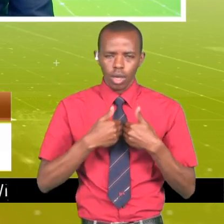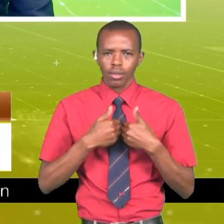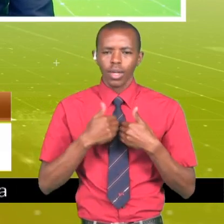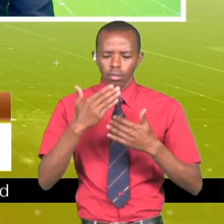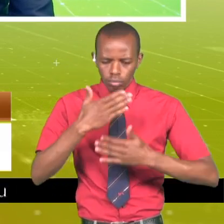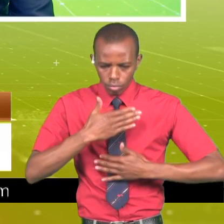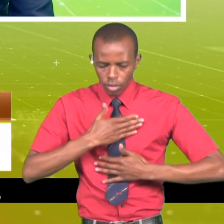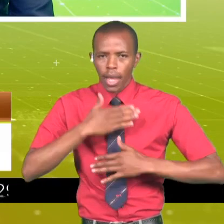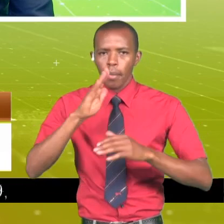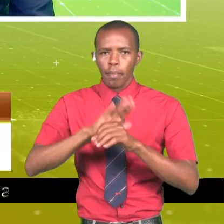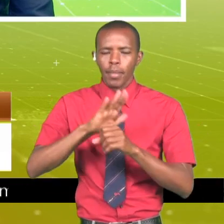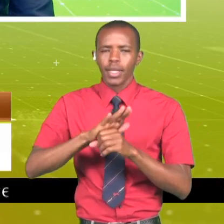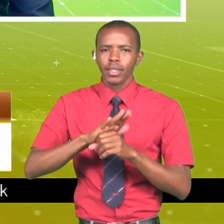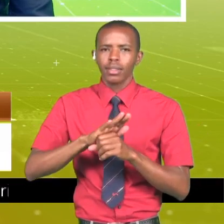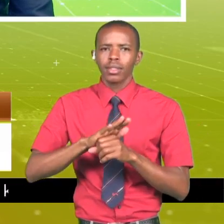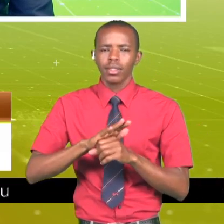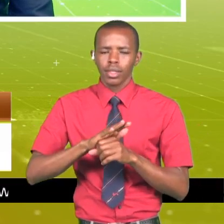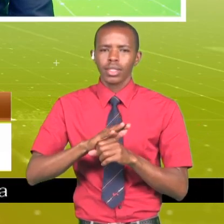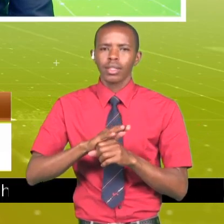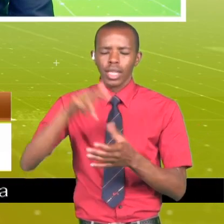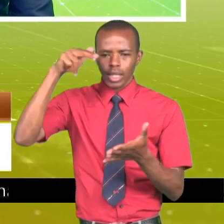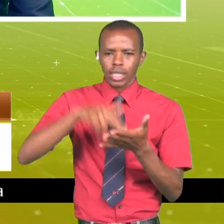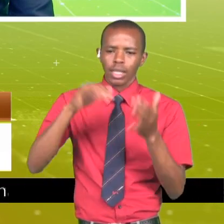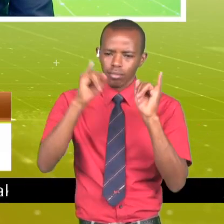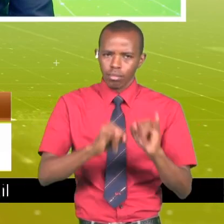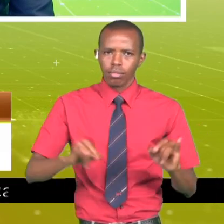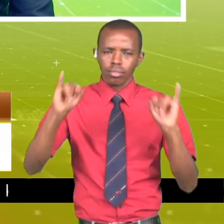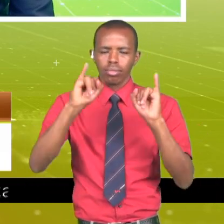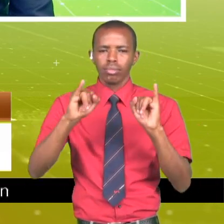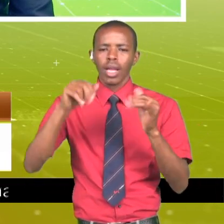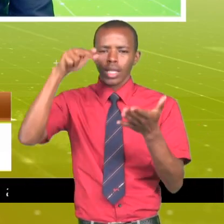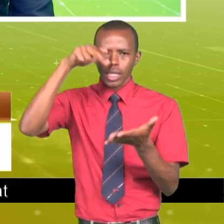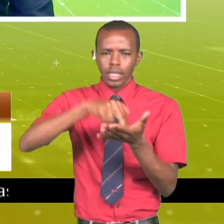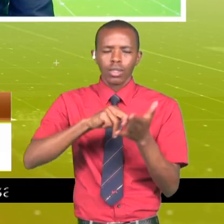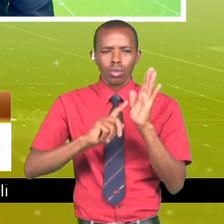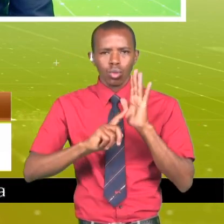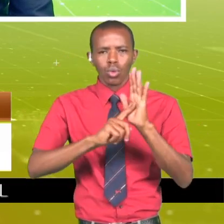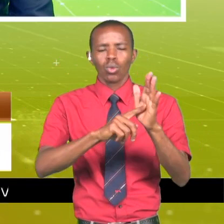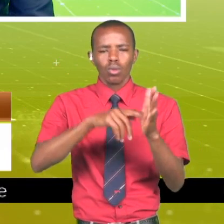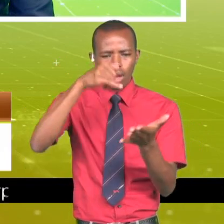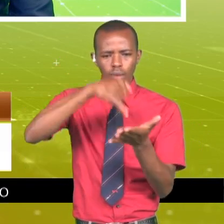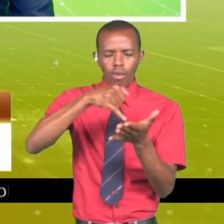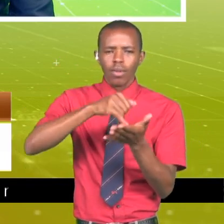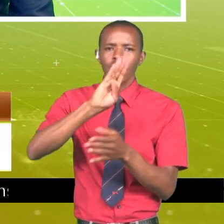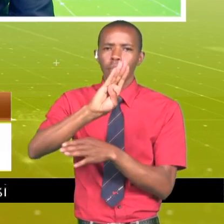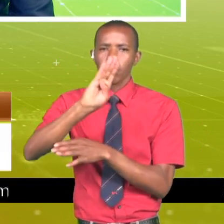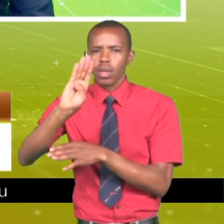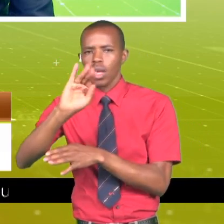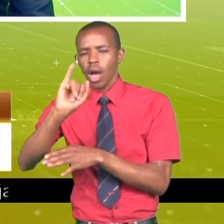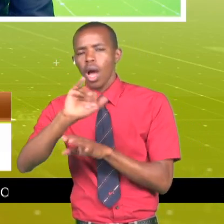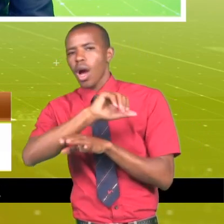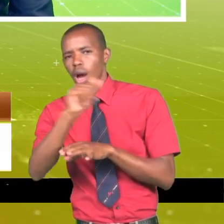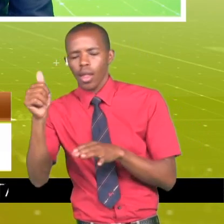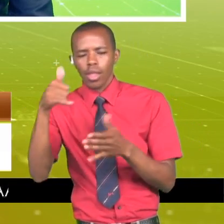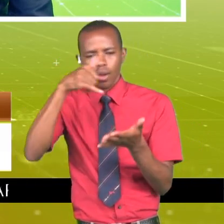sasa ambayo kwanza ulisimama kama wani aji huru. Wamejitokeza kuonesha niya ya kuwepo ndani ya mpango huu ama kutokuwepo ndani ya mpango huu.